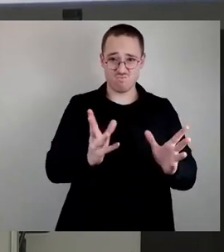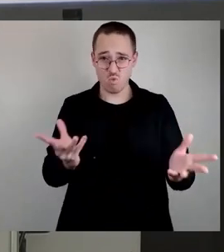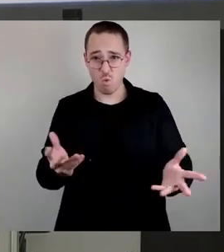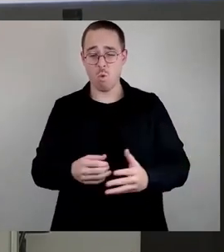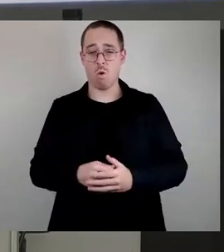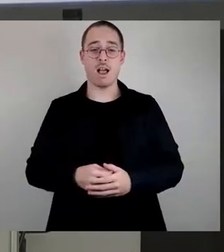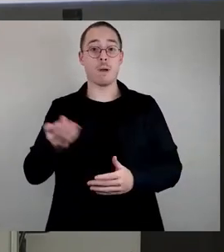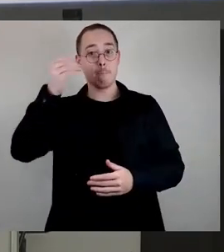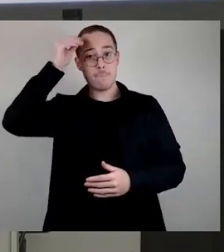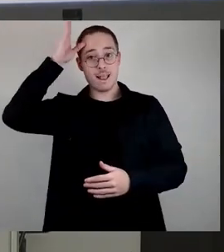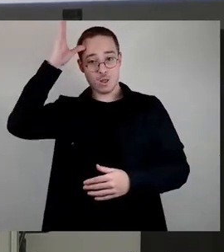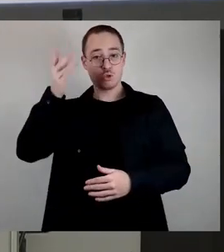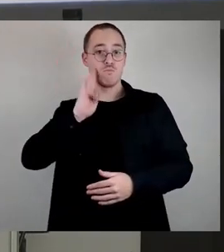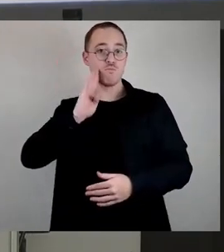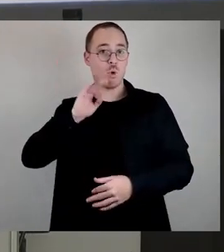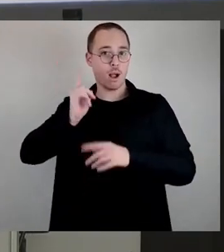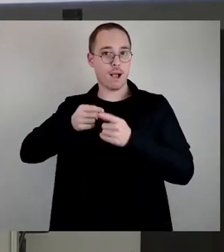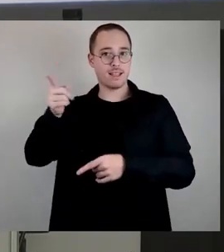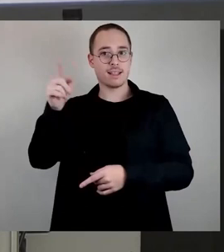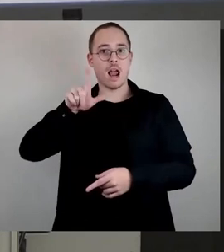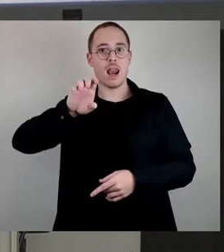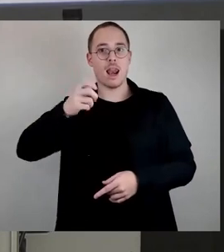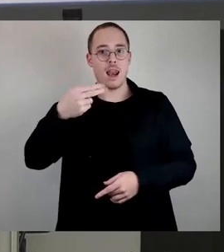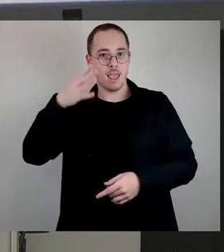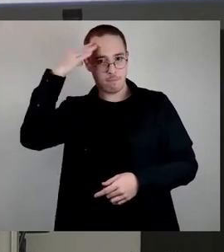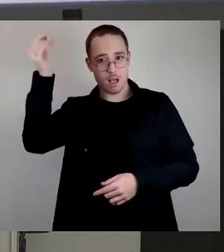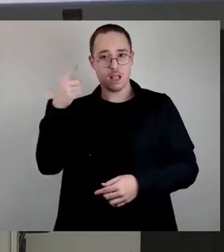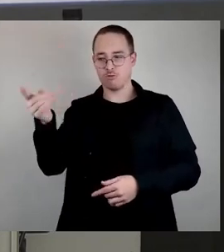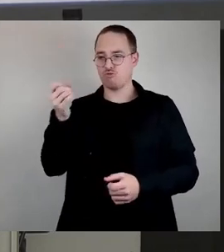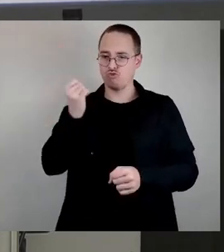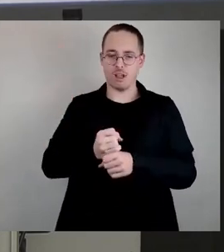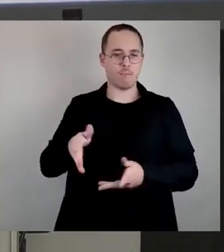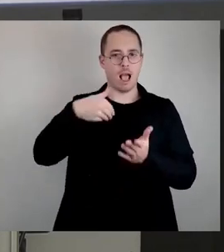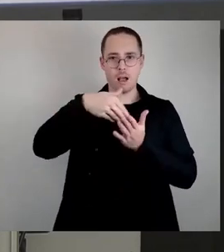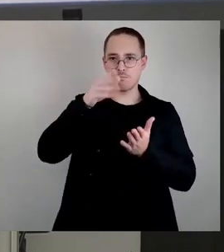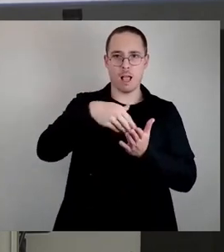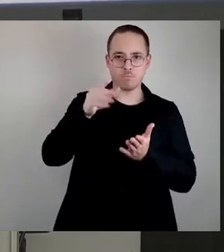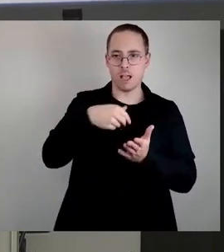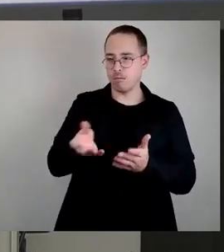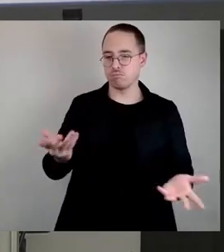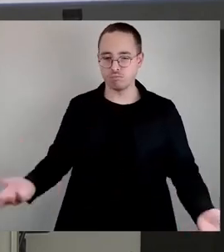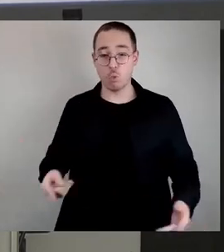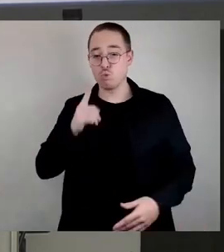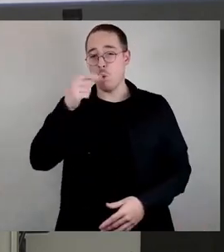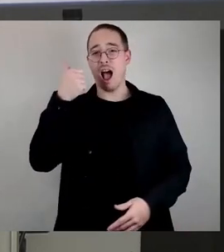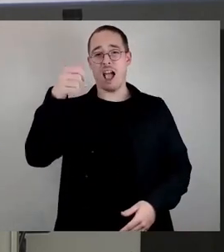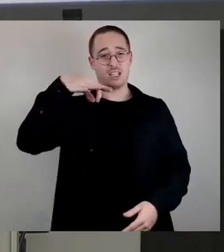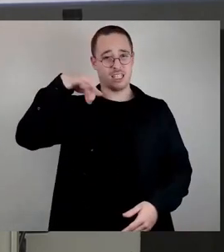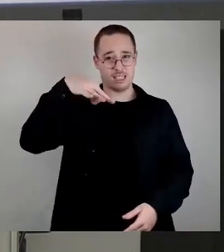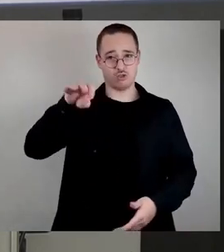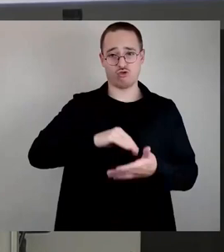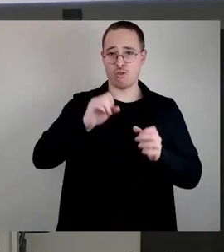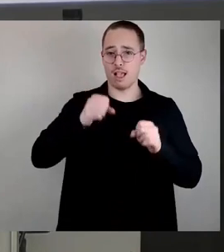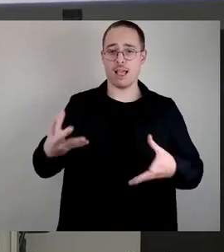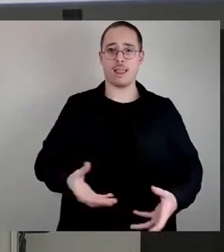eine Absage erteilte. Eine einzige Schule konnten wir damals sozusagen retten. Das war die Hellerauer. Heute ist